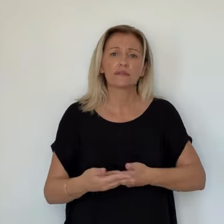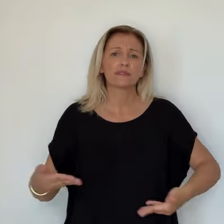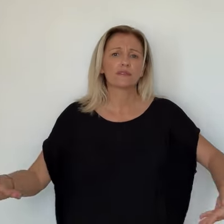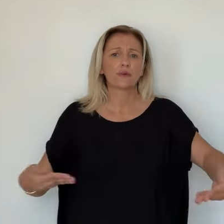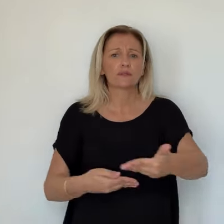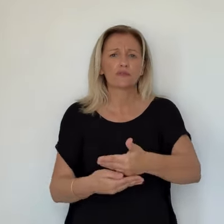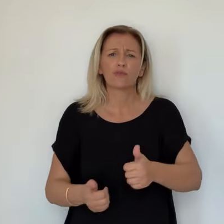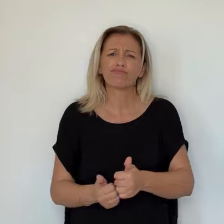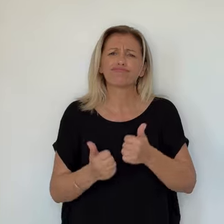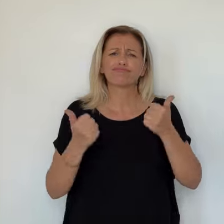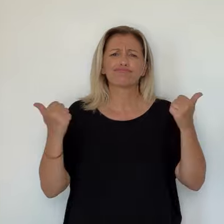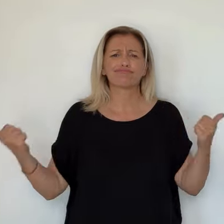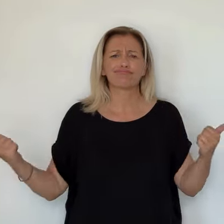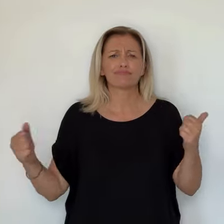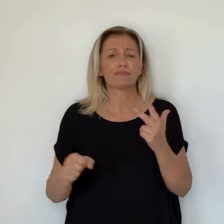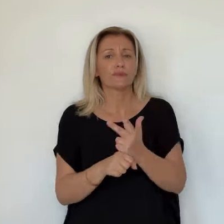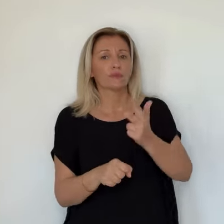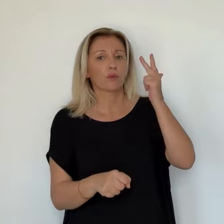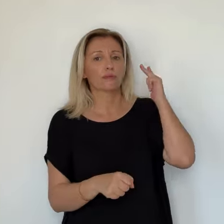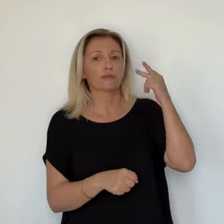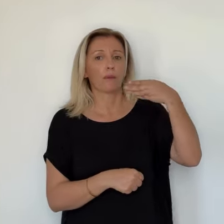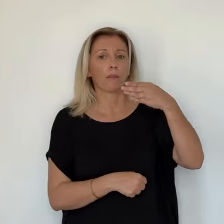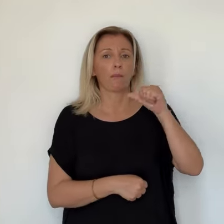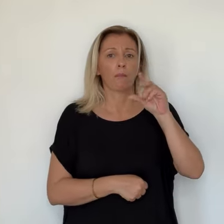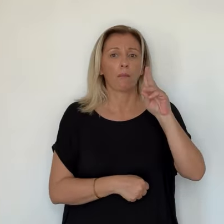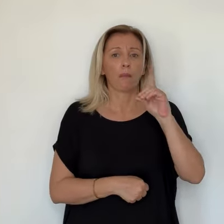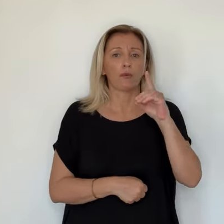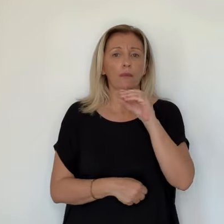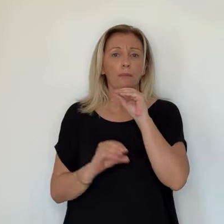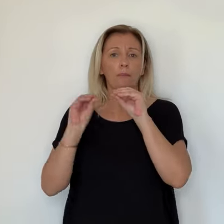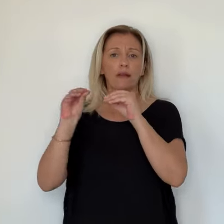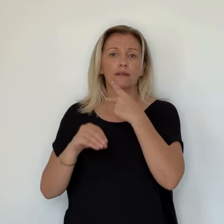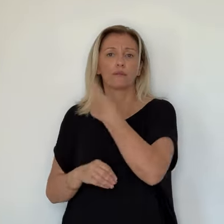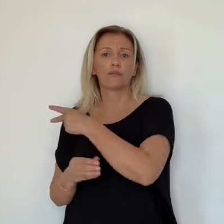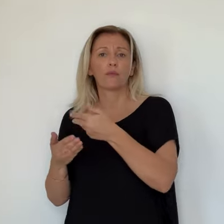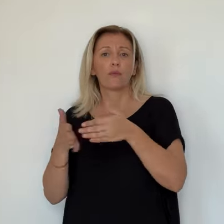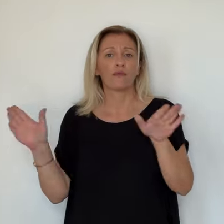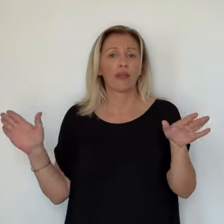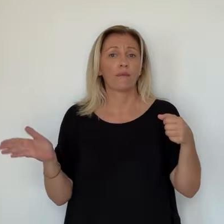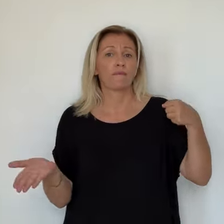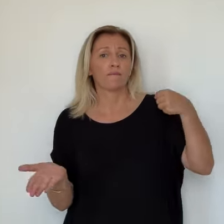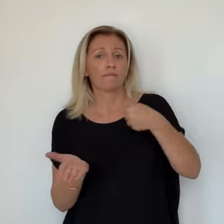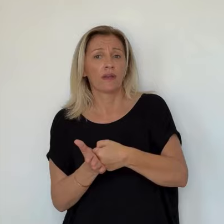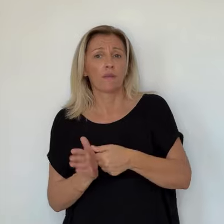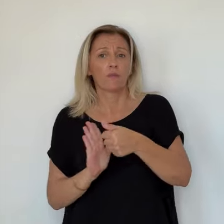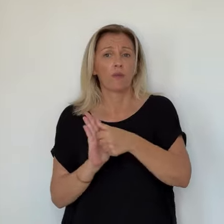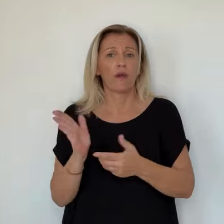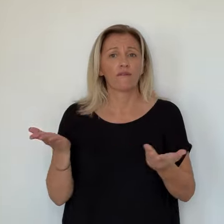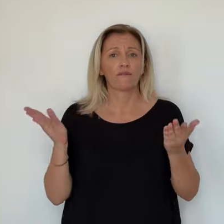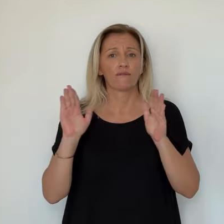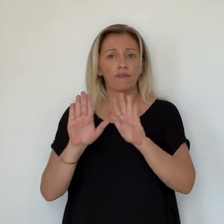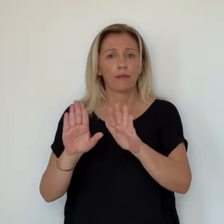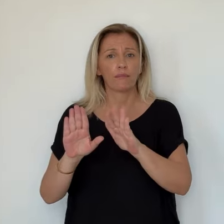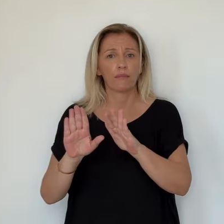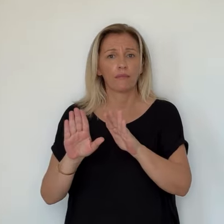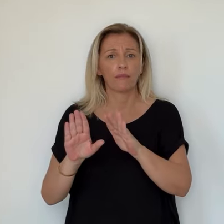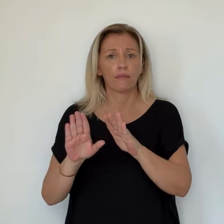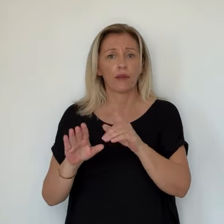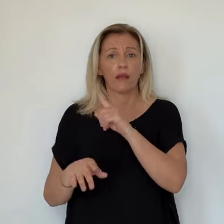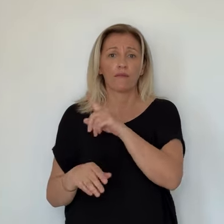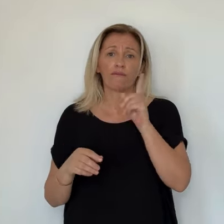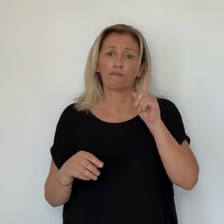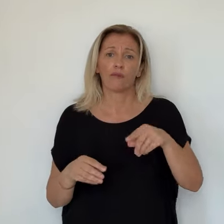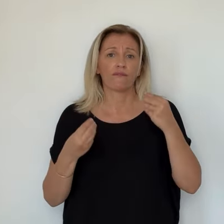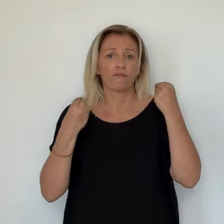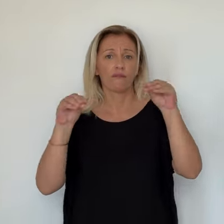boutique à la fin du mois et de brader ses collections uniques. Face à la concurrence des grandes franchises installées en ville, mais aussi d'internet,